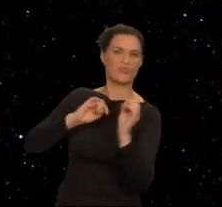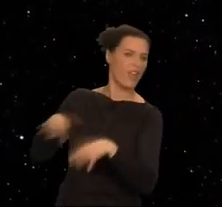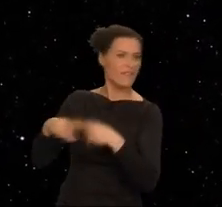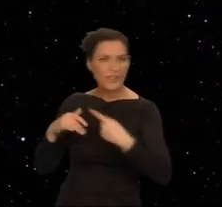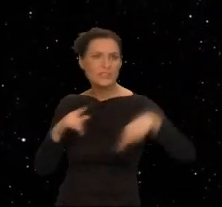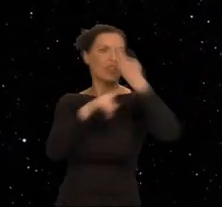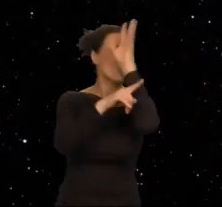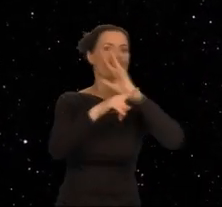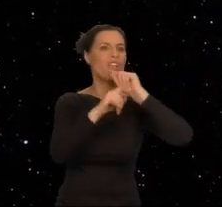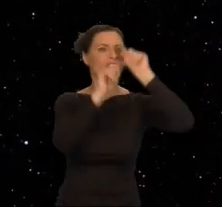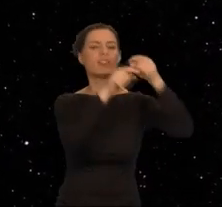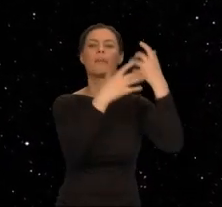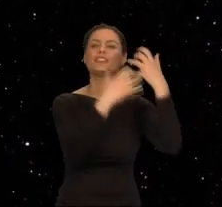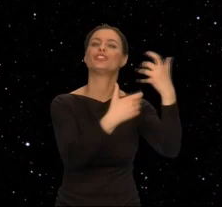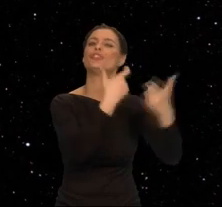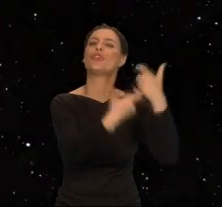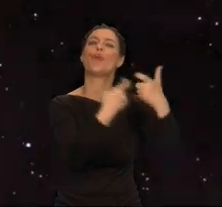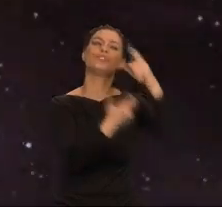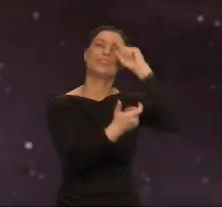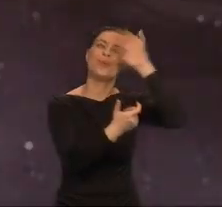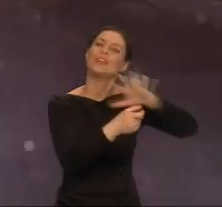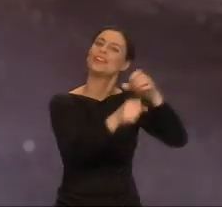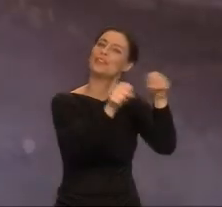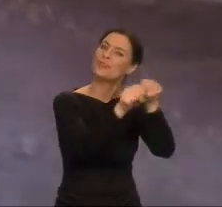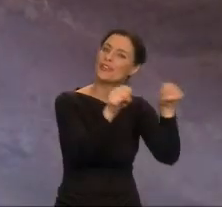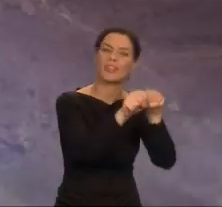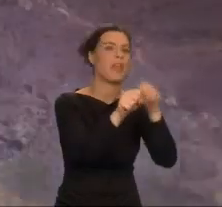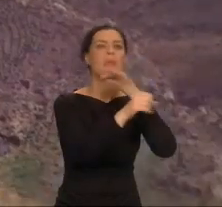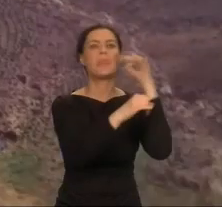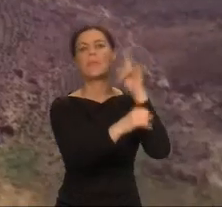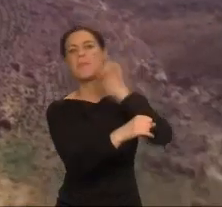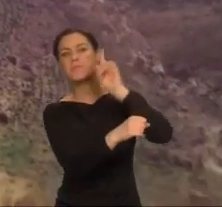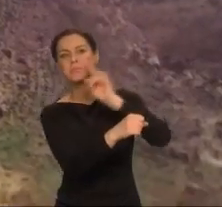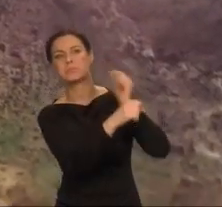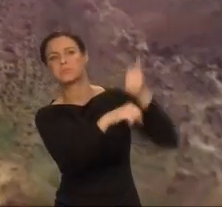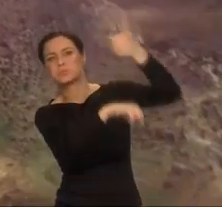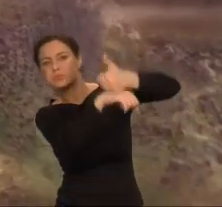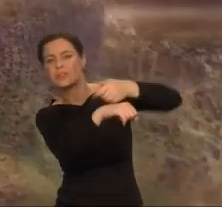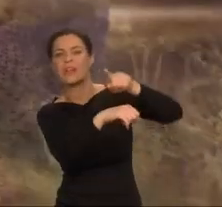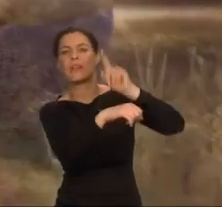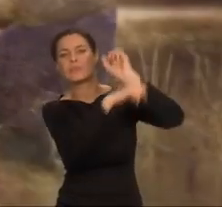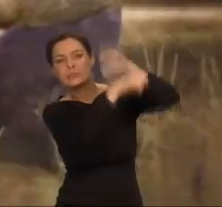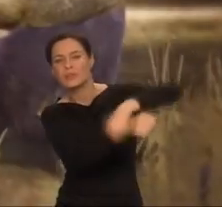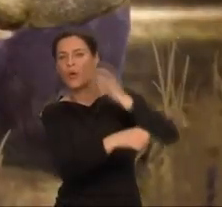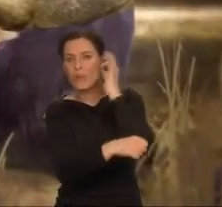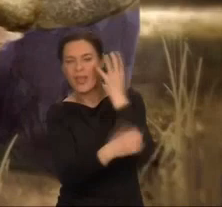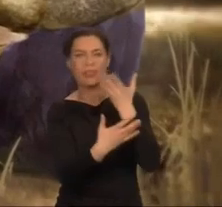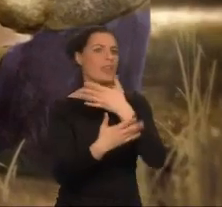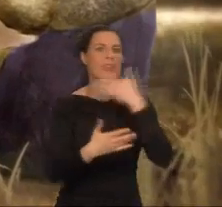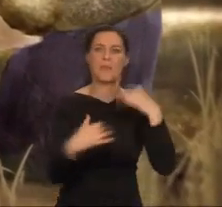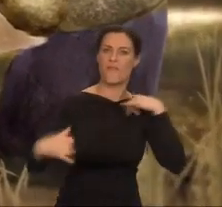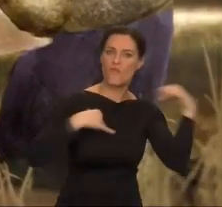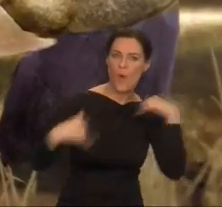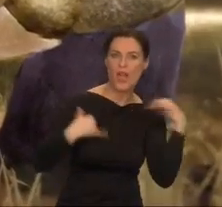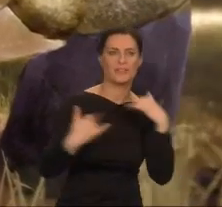księżycu tworzyć sprawiedliwe społeczeństwo, wolno od dominacji płci, represyjnej władzy i własności